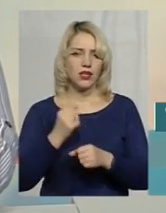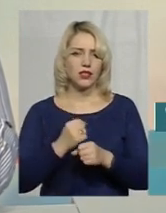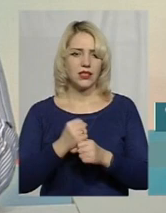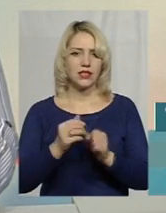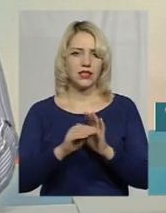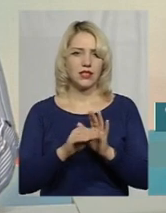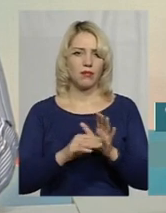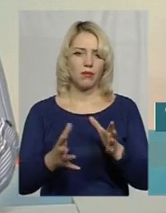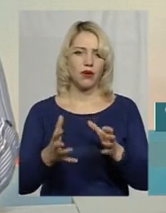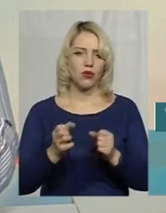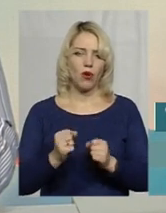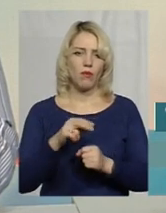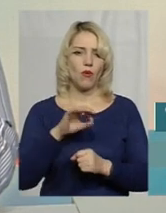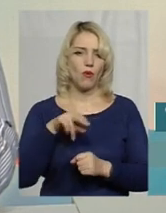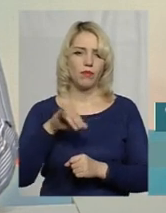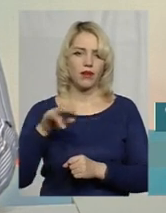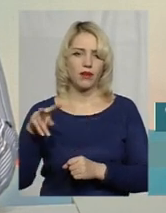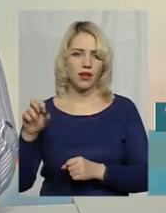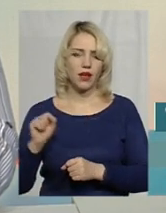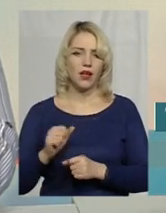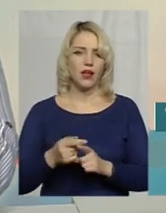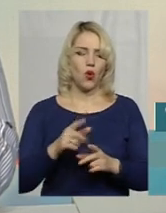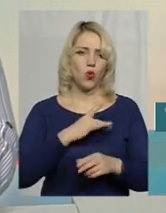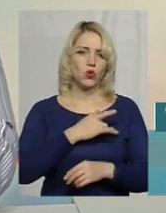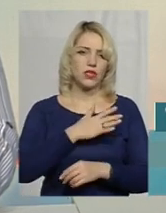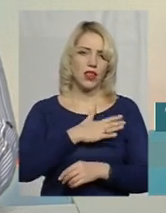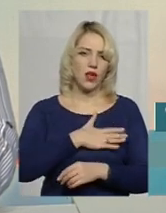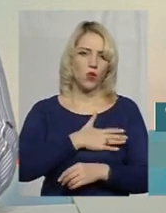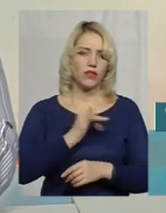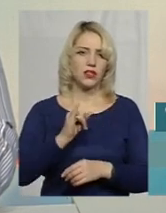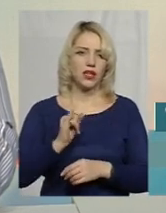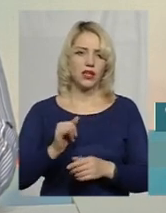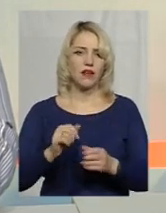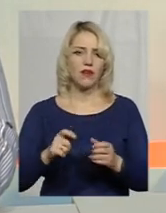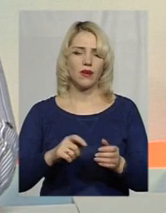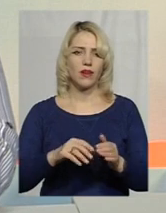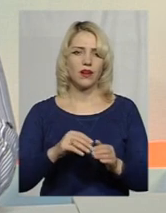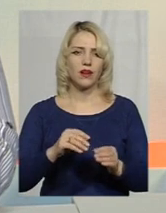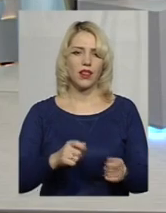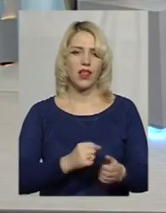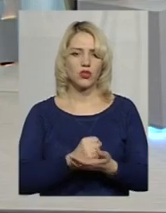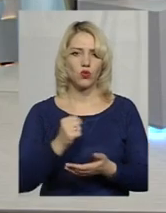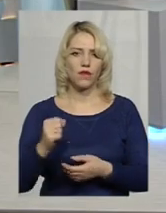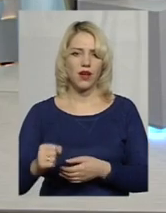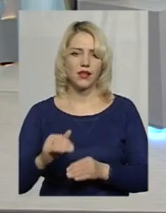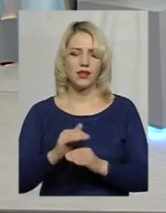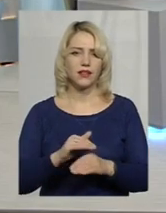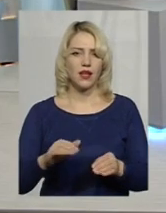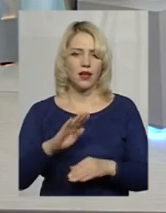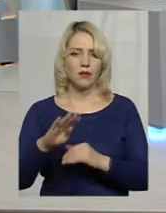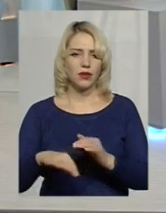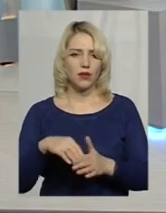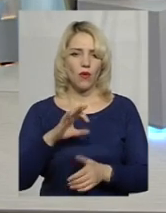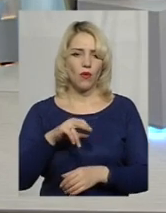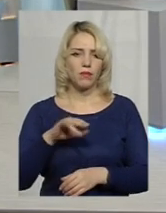прийомної опіки, система ДБСТ, усиновлення, влаштування під опіку дітей. Але всі ці послуги,